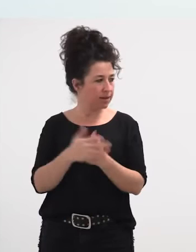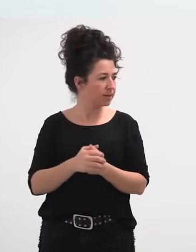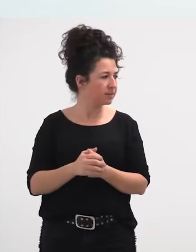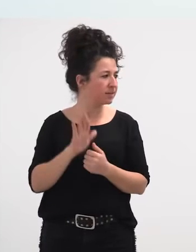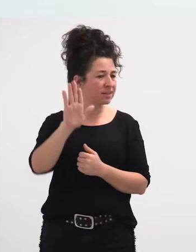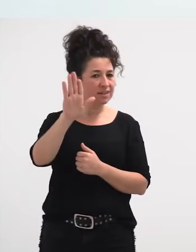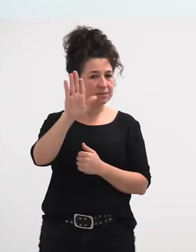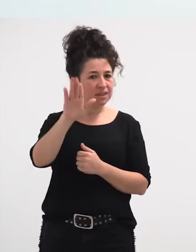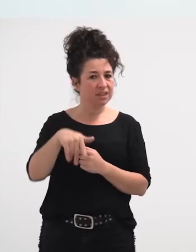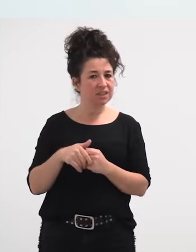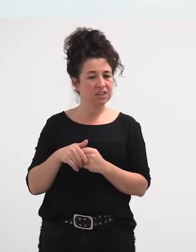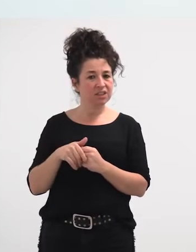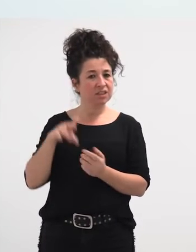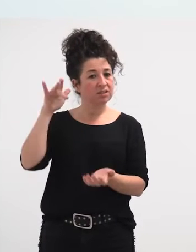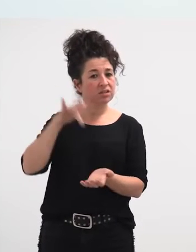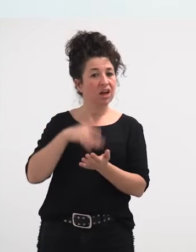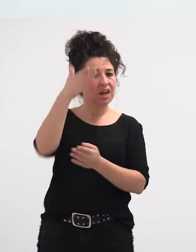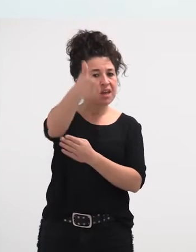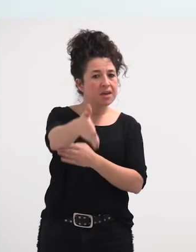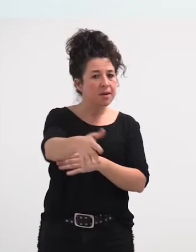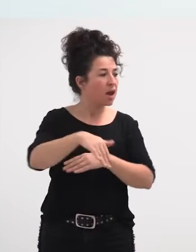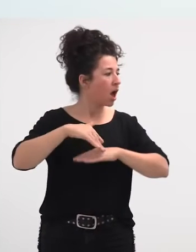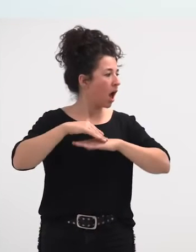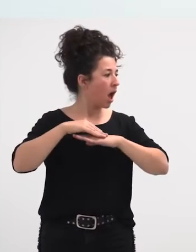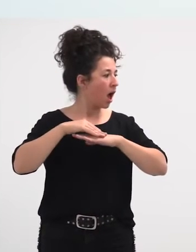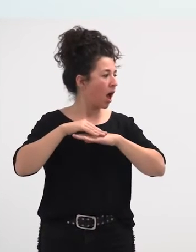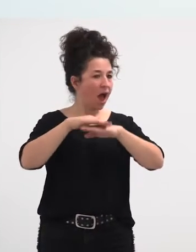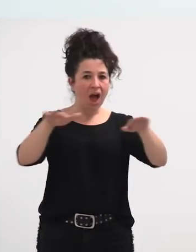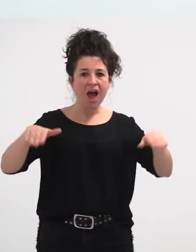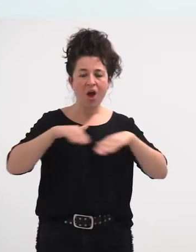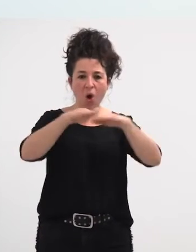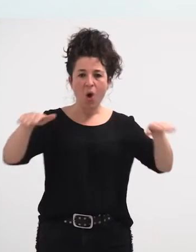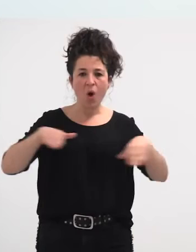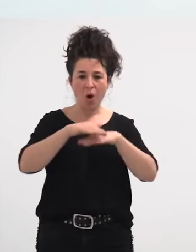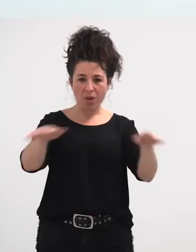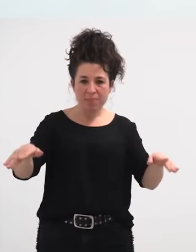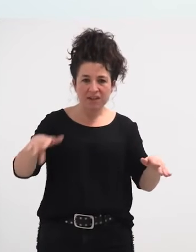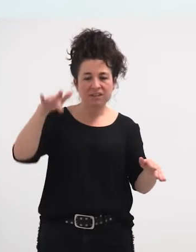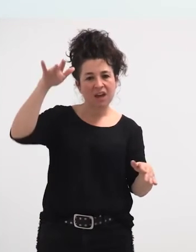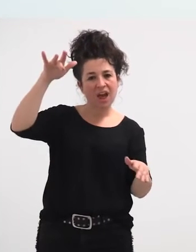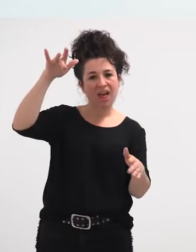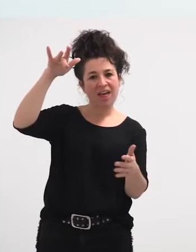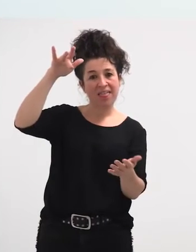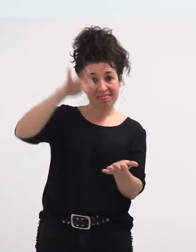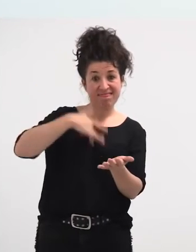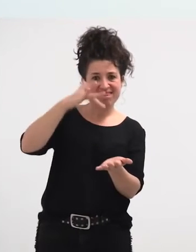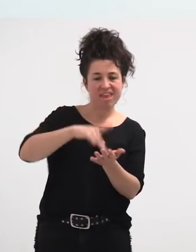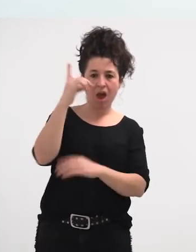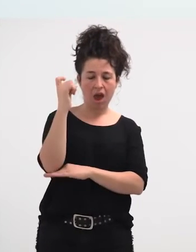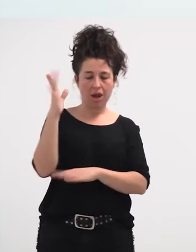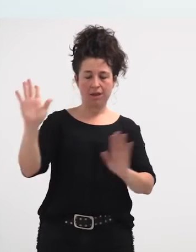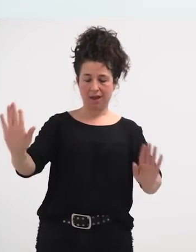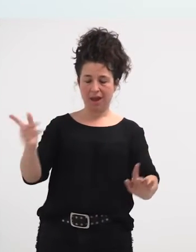oie joten zian, ondartzara alarde gunean, oie, o sea, pasatu diren lagu eta bi urte, e, e,